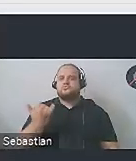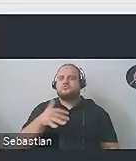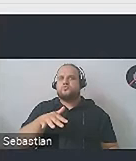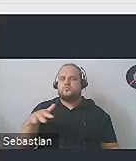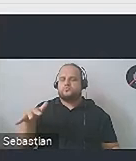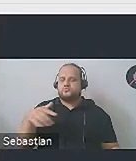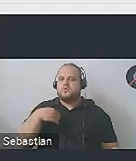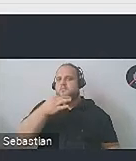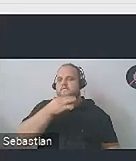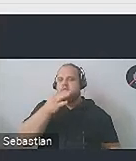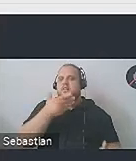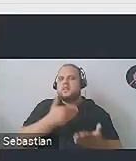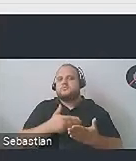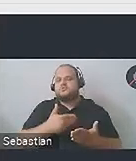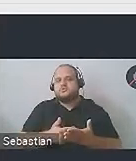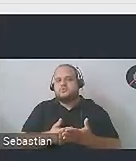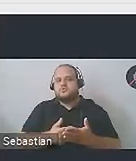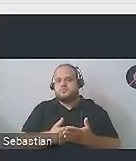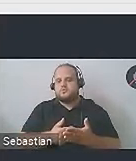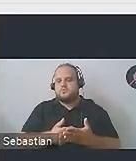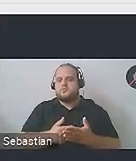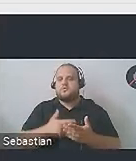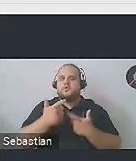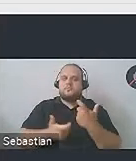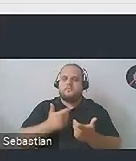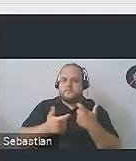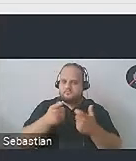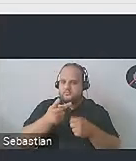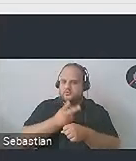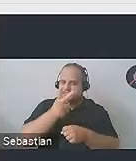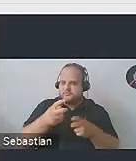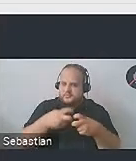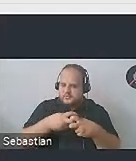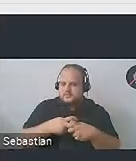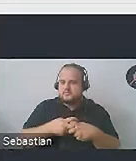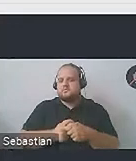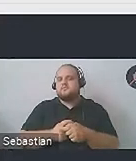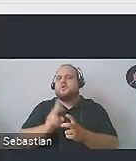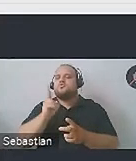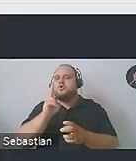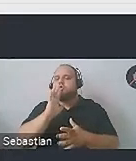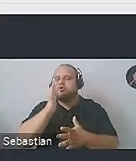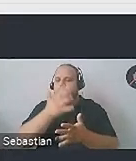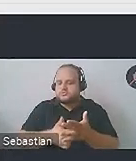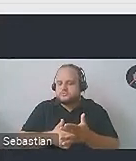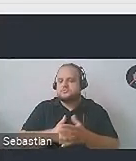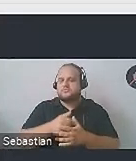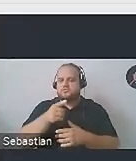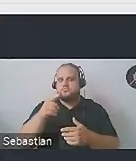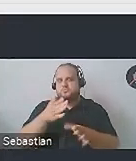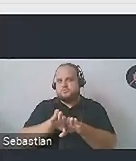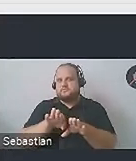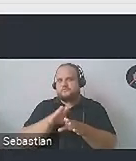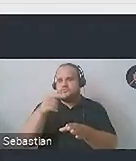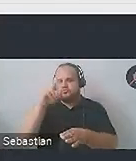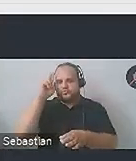na opowiedzenie państwu, dlaczego robimy tą dostępność i kto z niej korzysta, dlatego że to jest jakby podstawa do zrozumienia całej